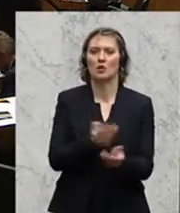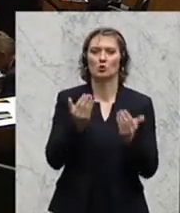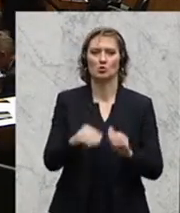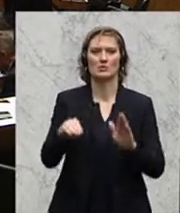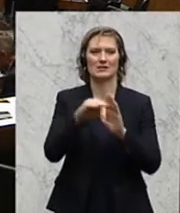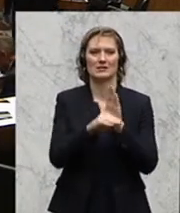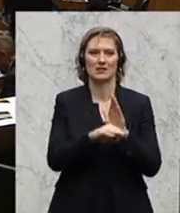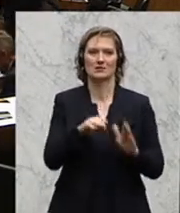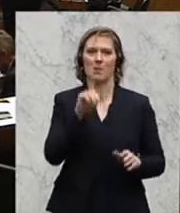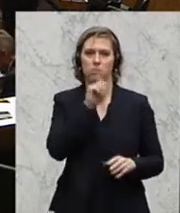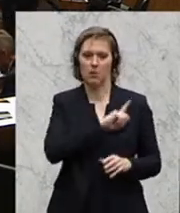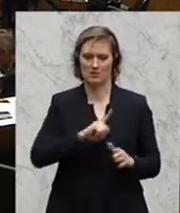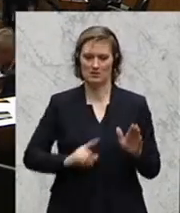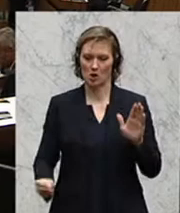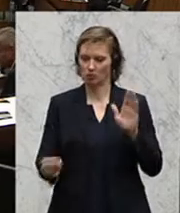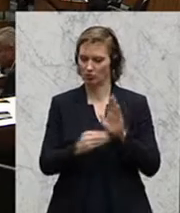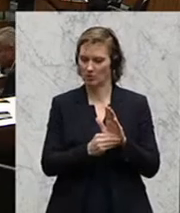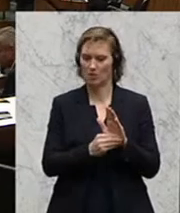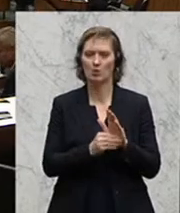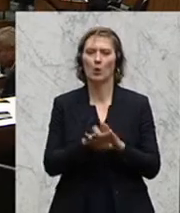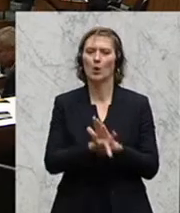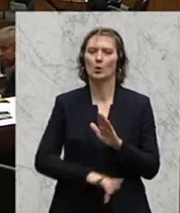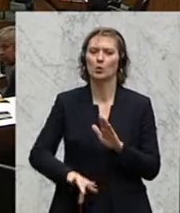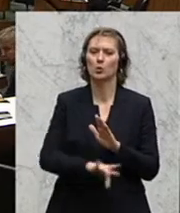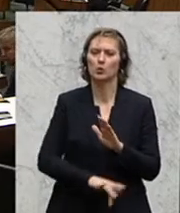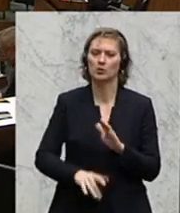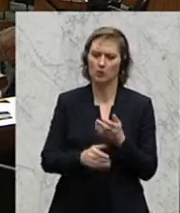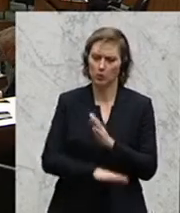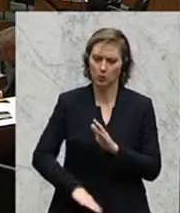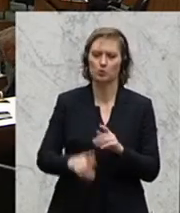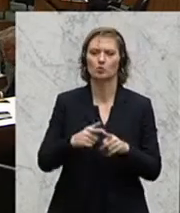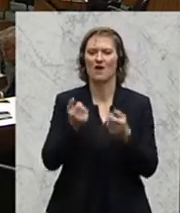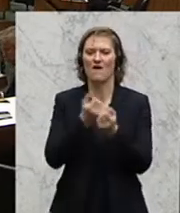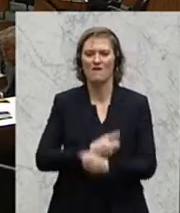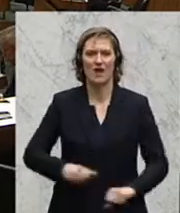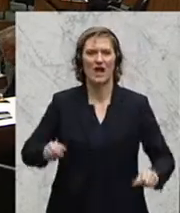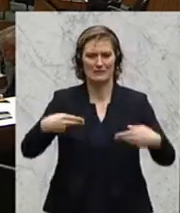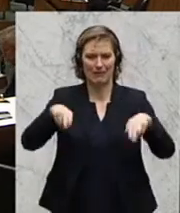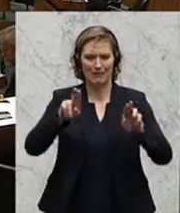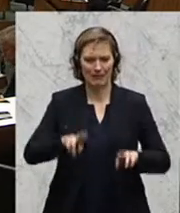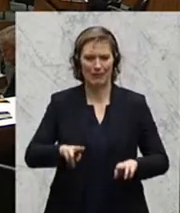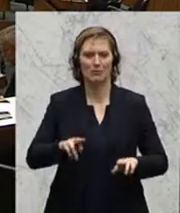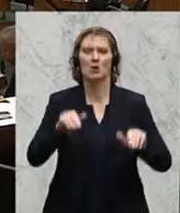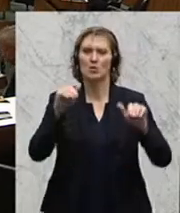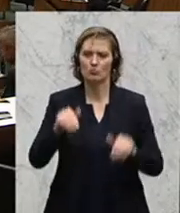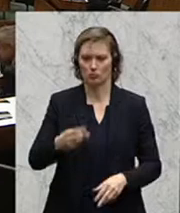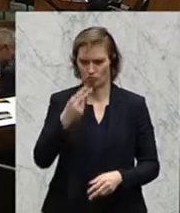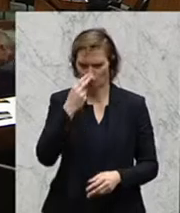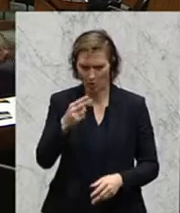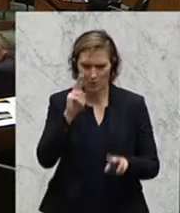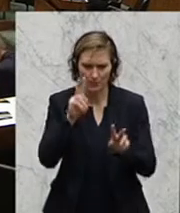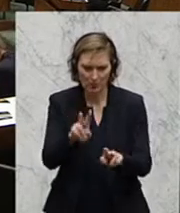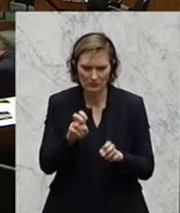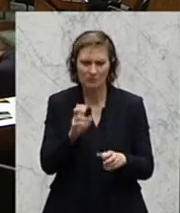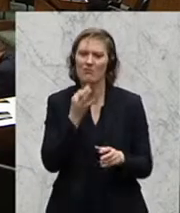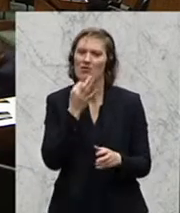beinhalteten massiven Eingriffen in die Grund- und Freiheitsrechte unserer Bürger geschuldet, sich mit der gegenständlichen